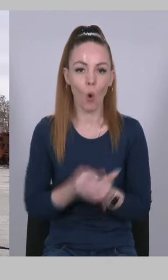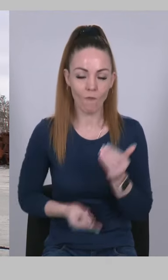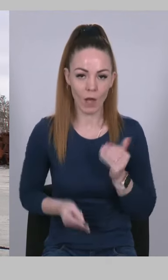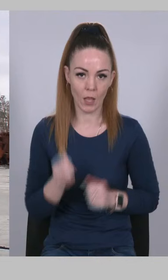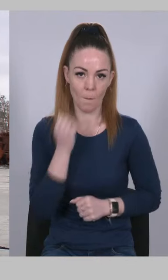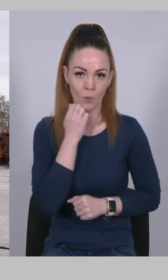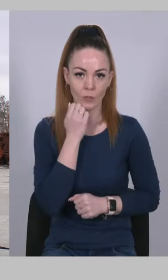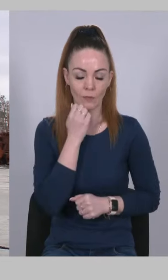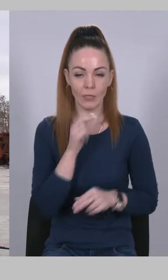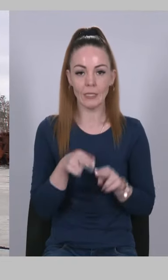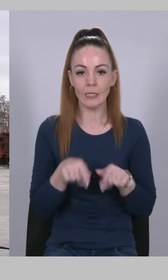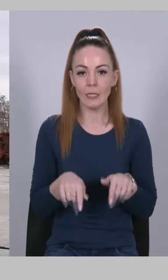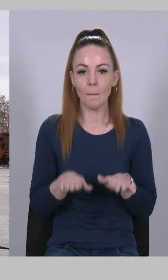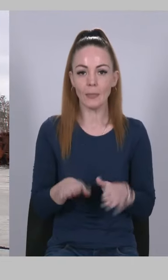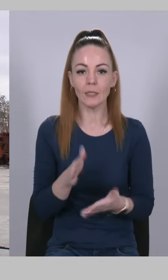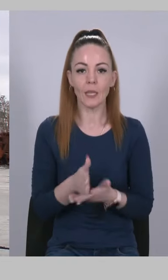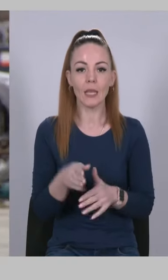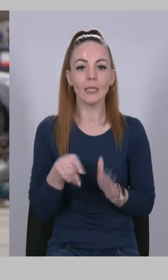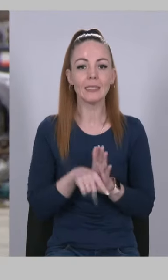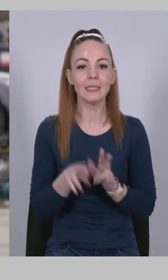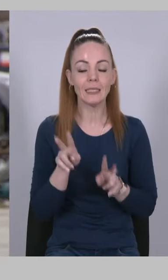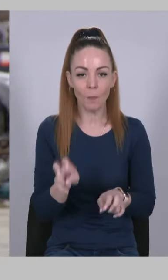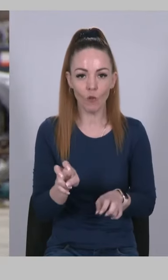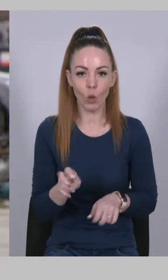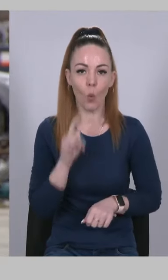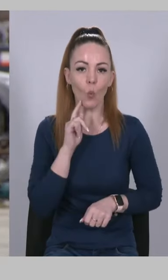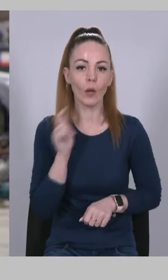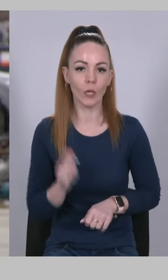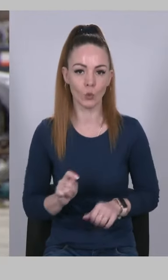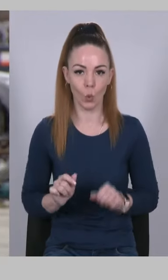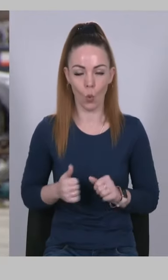Це місце є символом української гордості.